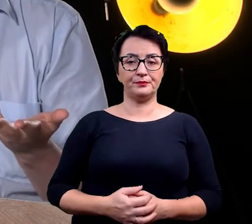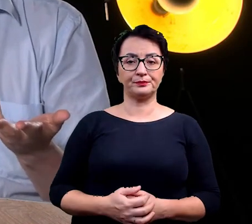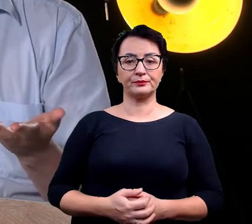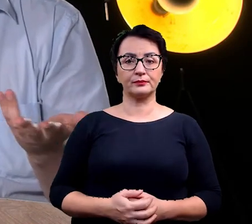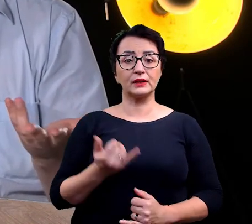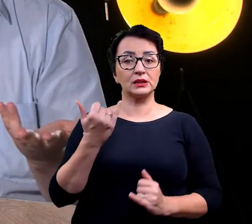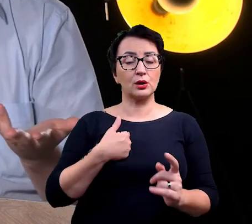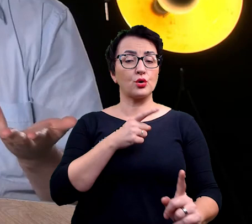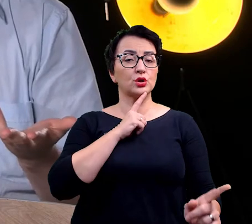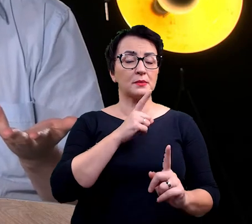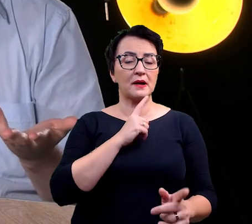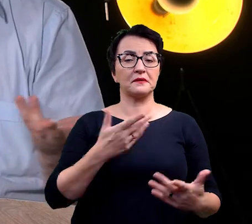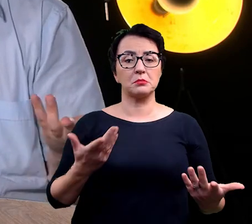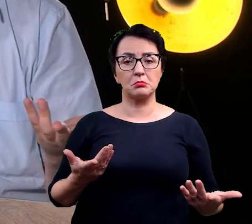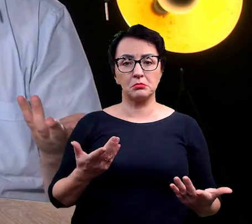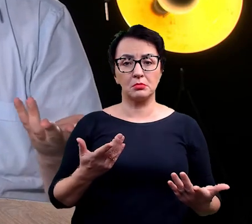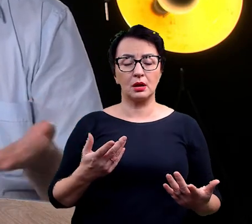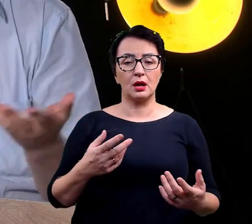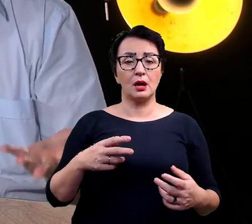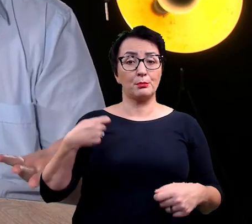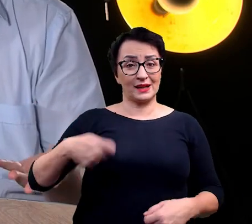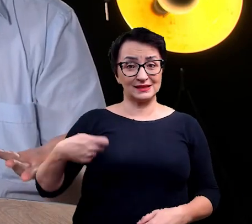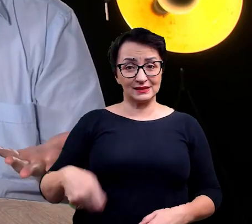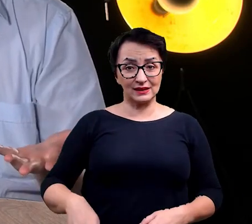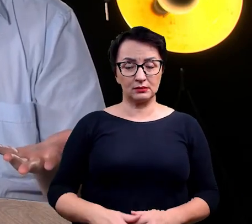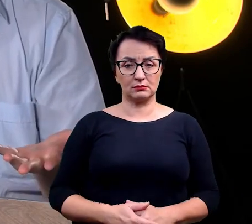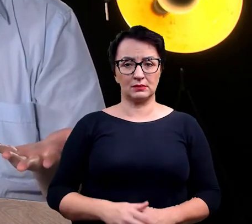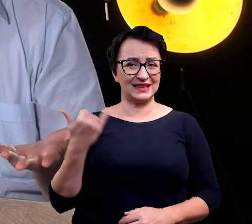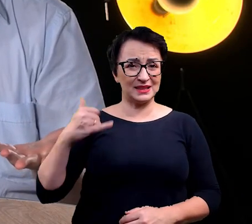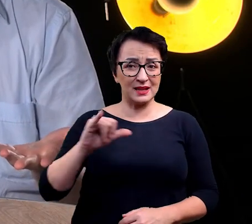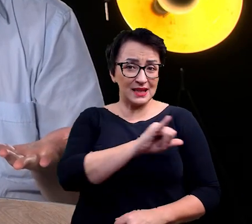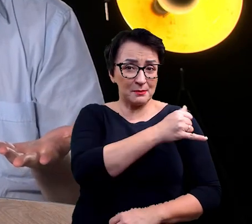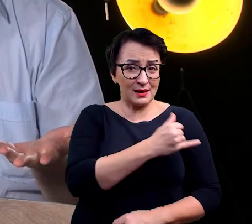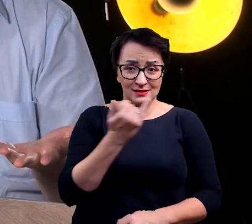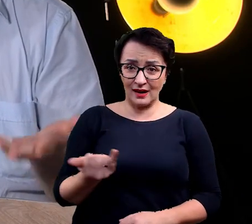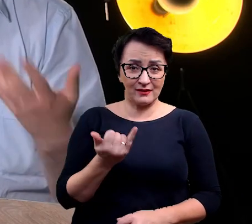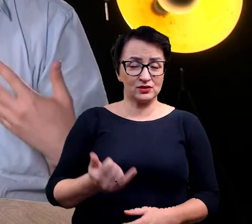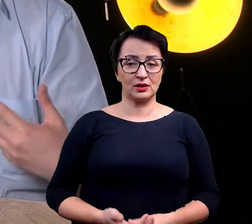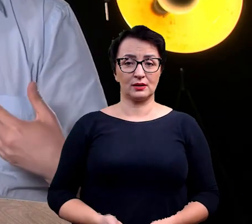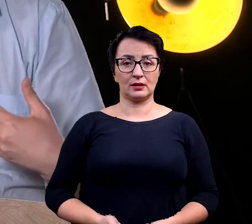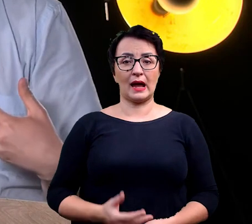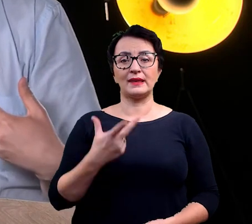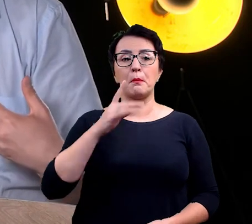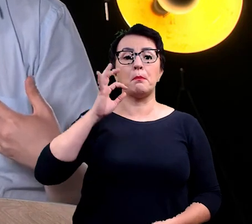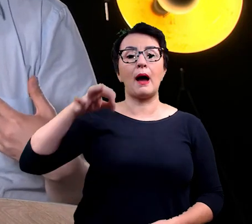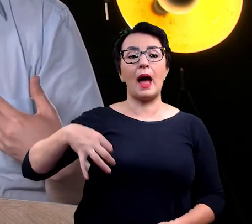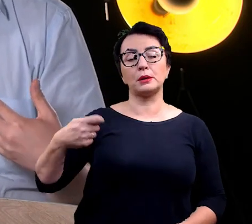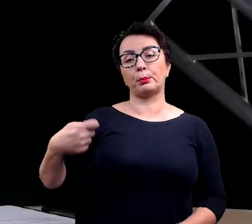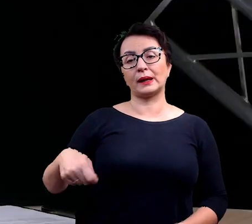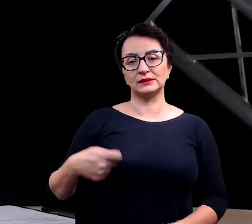Jeżeli rozmawiam z prezydentem, zwracam się do niego po imieniu. Nie, panie prezydencie.